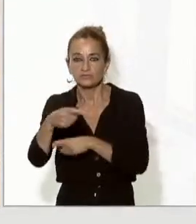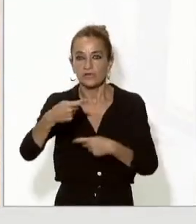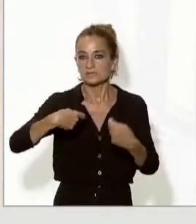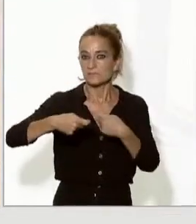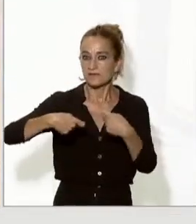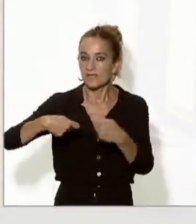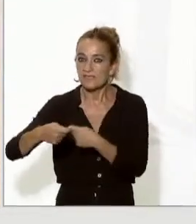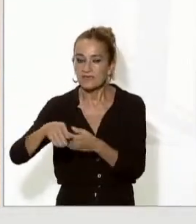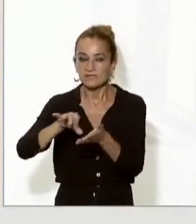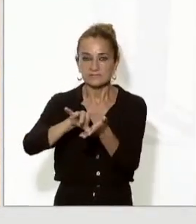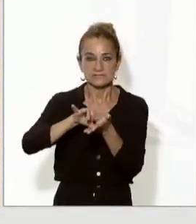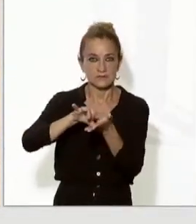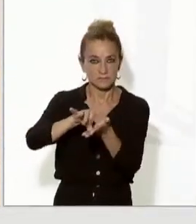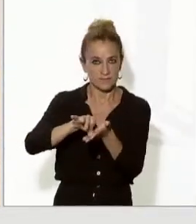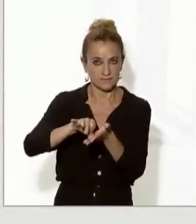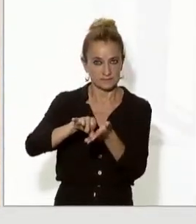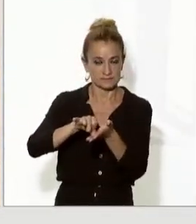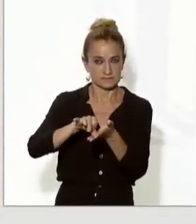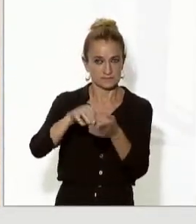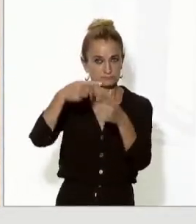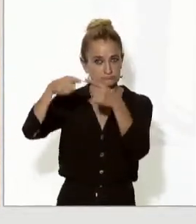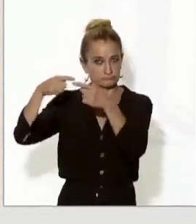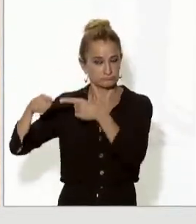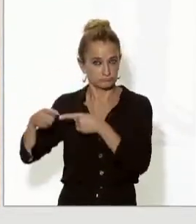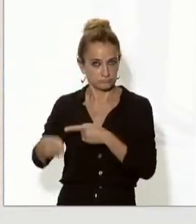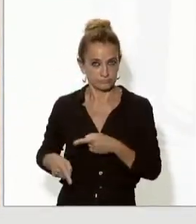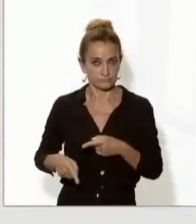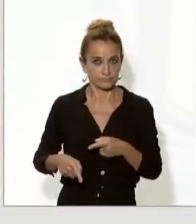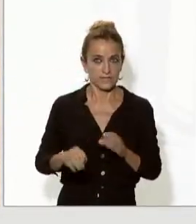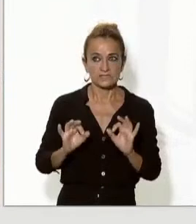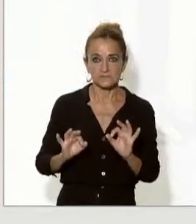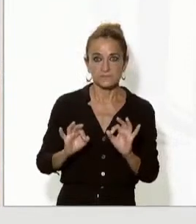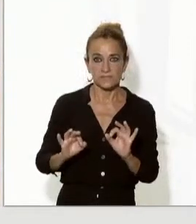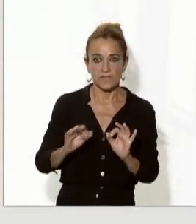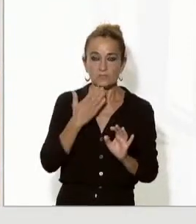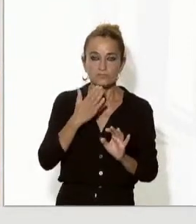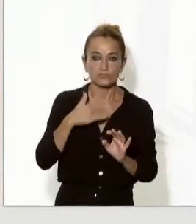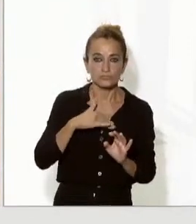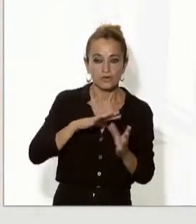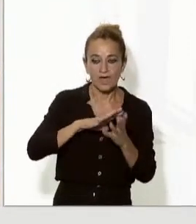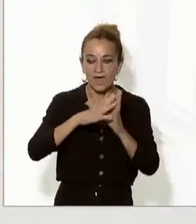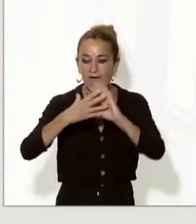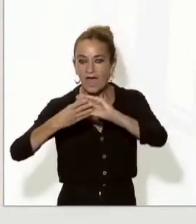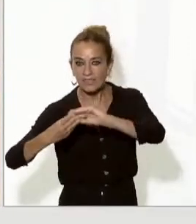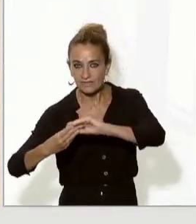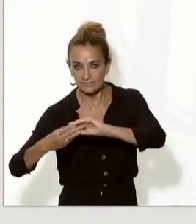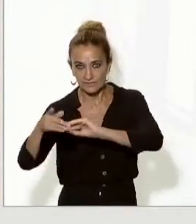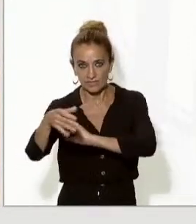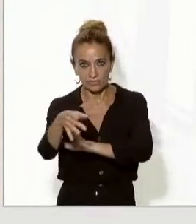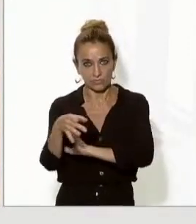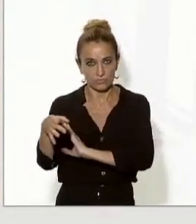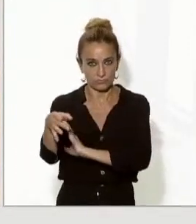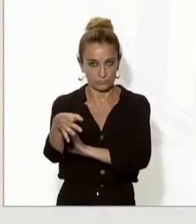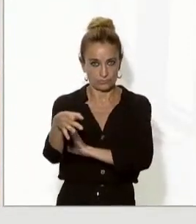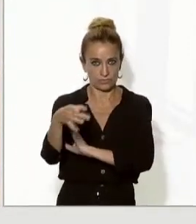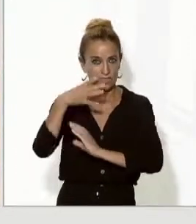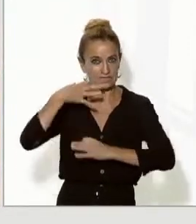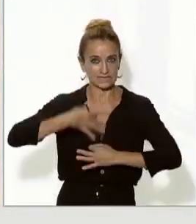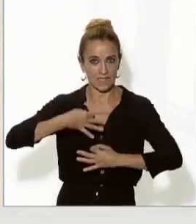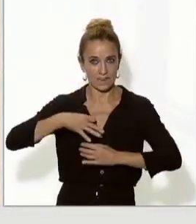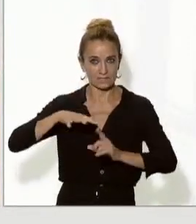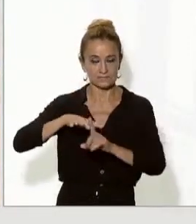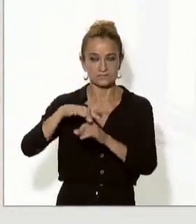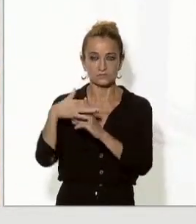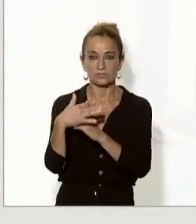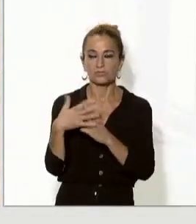de serveis evidentment amb algunes especificitats vinculades a la nostra realitat territorial i demogràfica per què explico això?